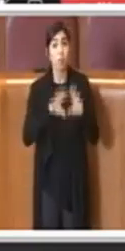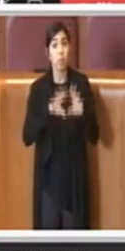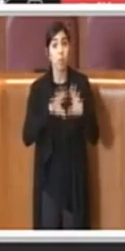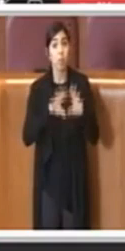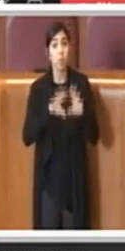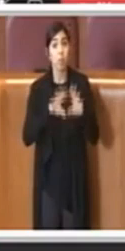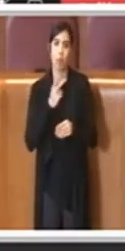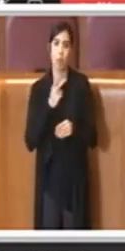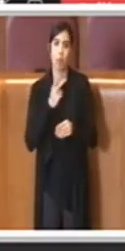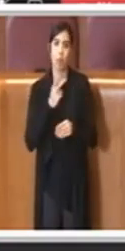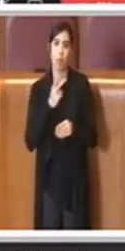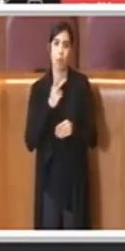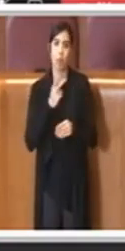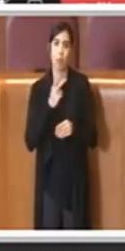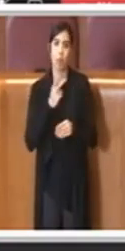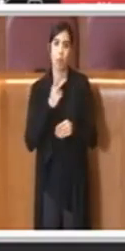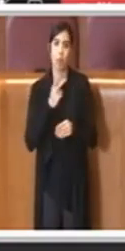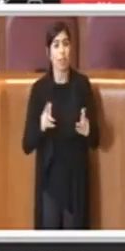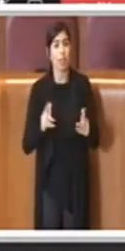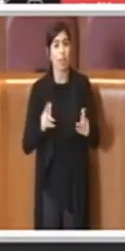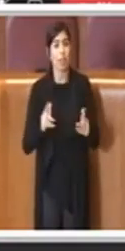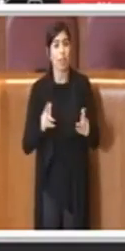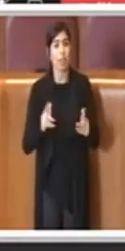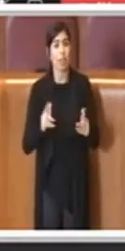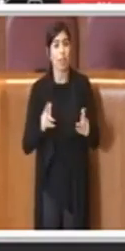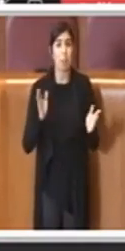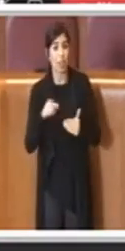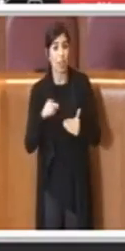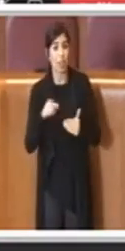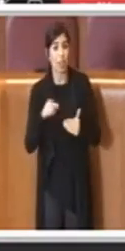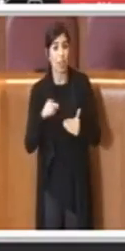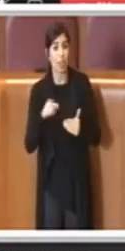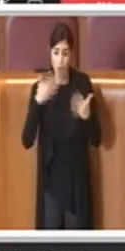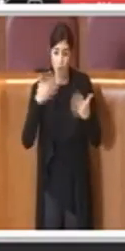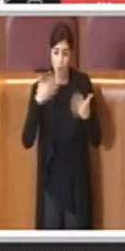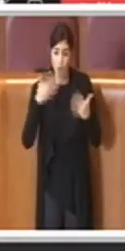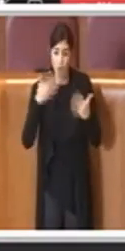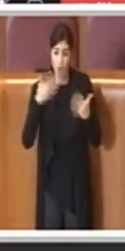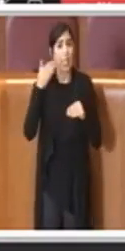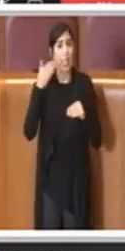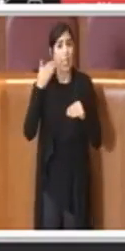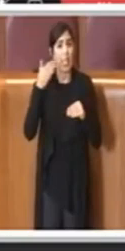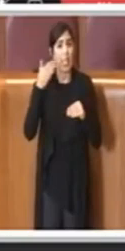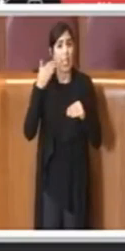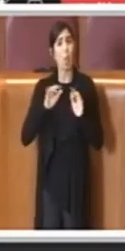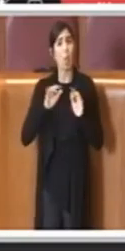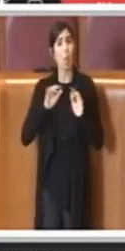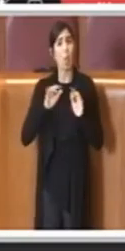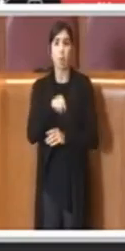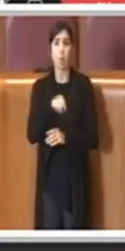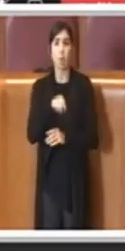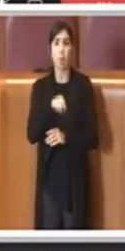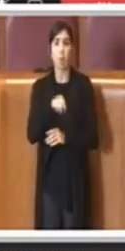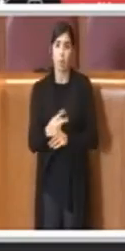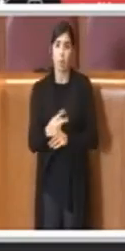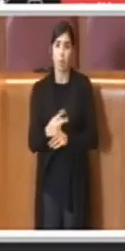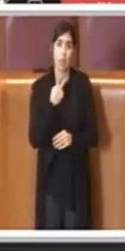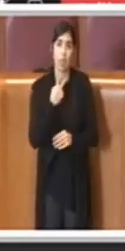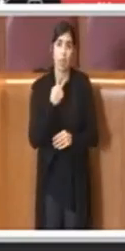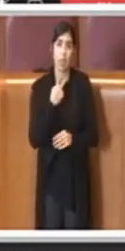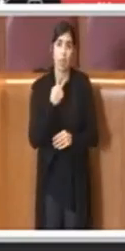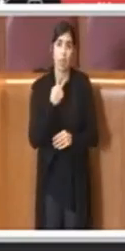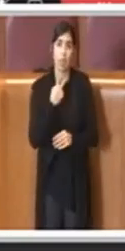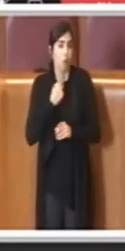affrontare per un settore che fin dall'inizio della pandemia comunque ha dovuto scontrarsi duramente con